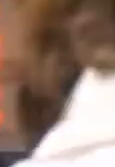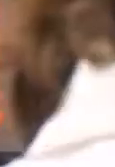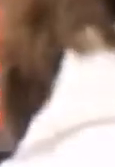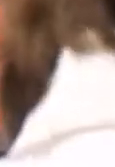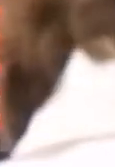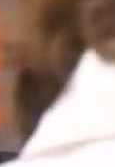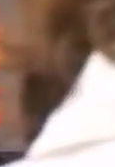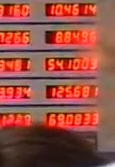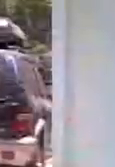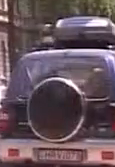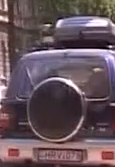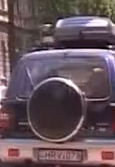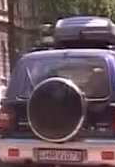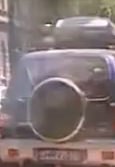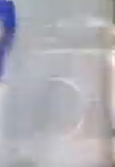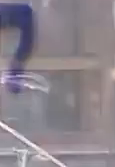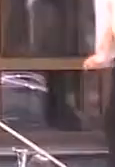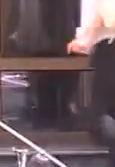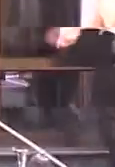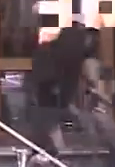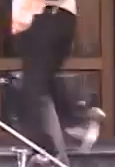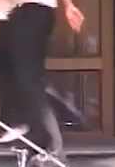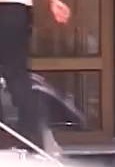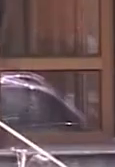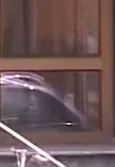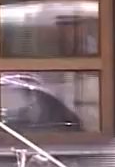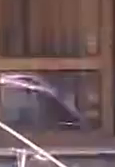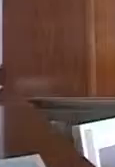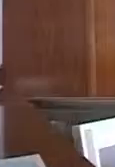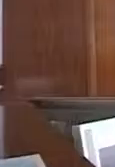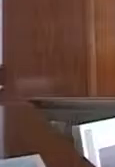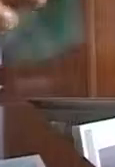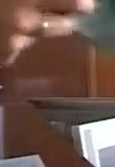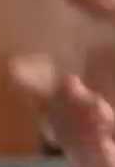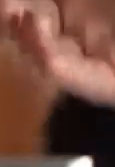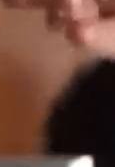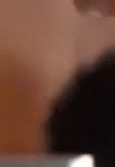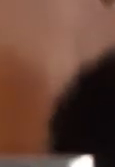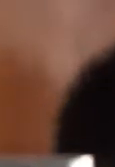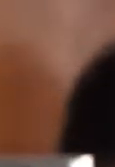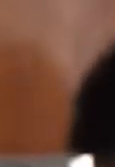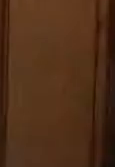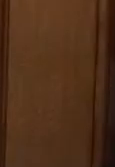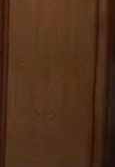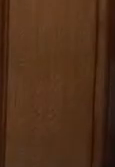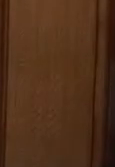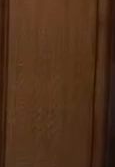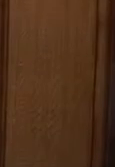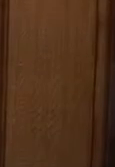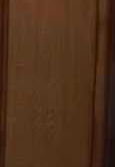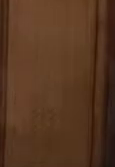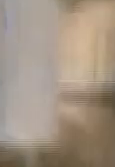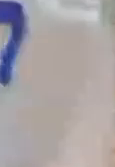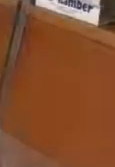Povoljna štednja i atraktivni krediti Kratkoročni krediti do 9 meseci Za registraciju motornih vozila